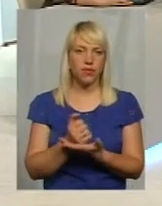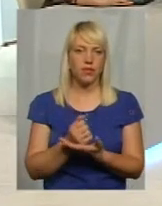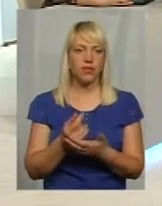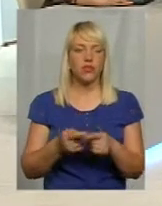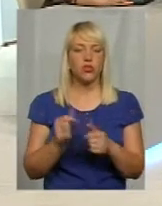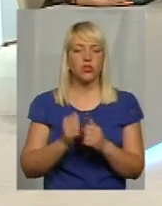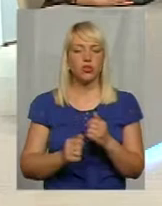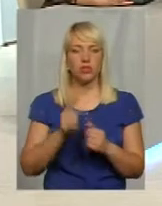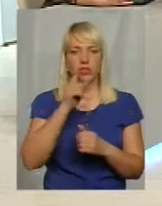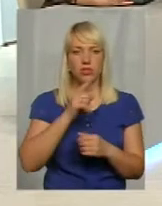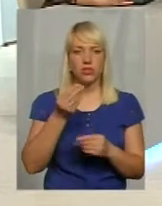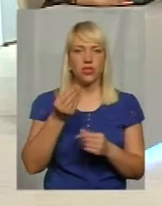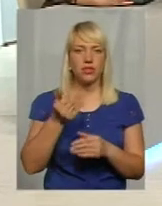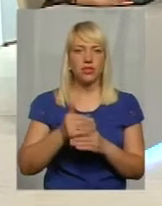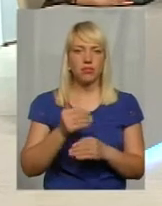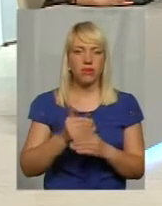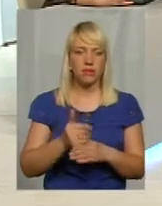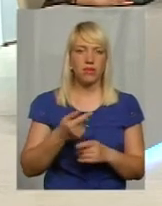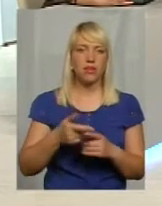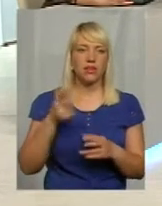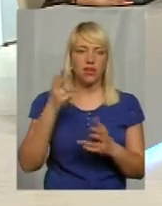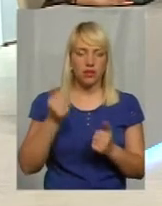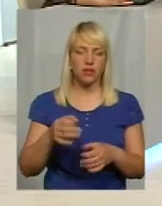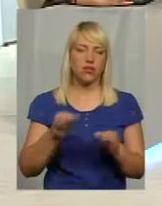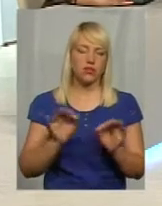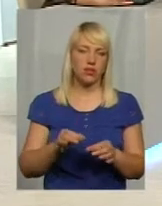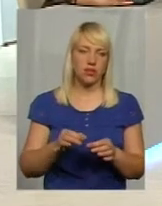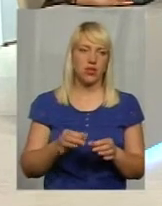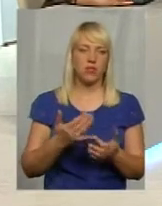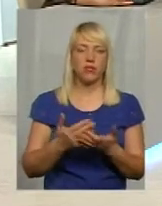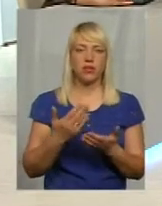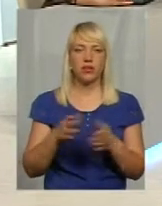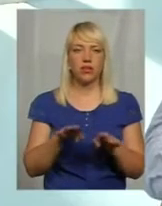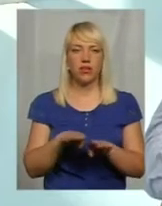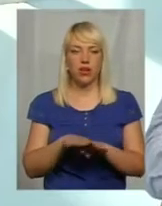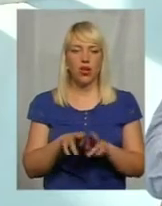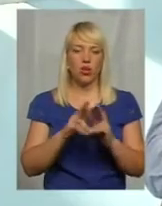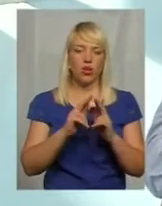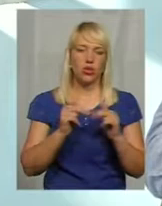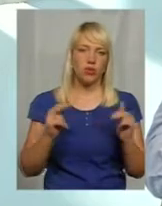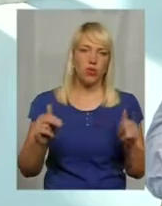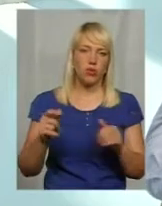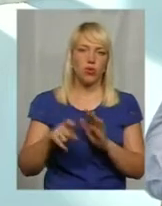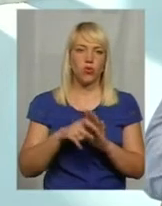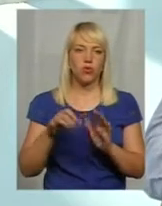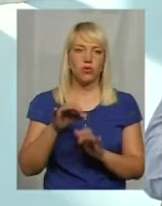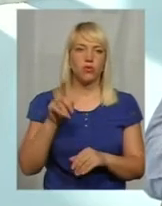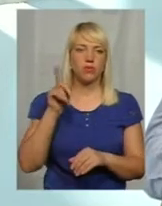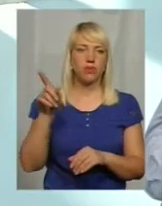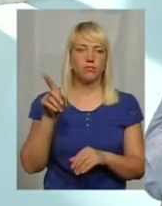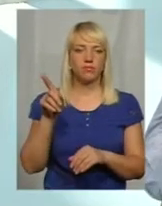щомісячні стипендії. Звичайно, ми тягатися з Донецьку, Дніпропетровську, Запорізьку, областю не можемо, тому що там